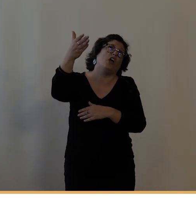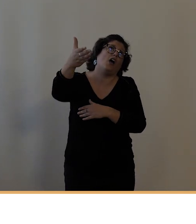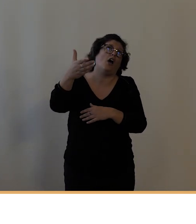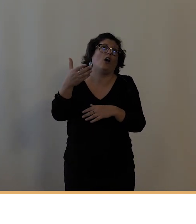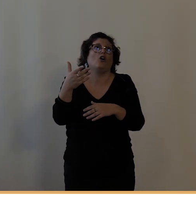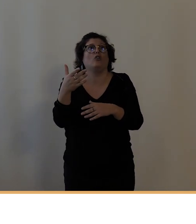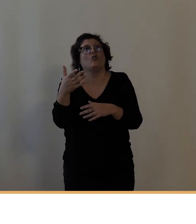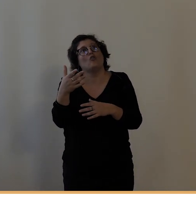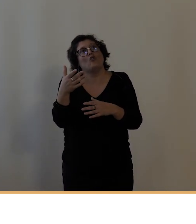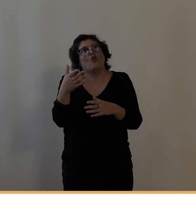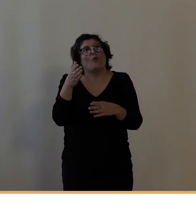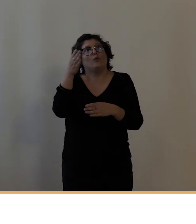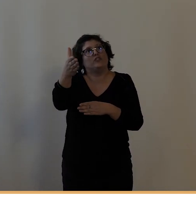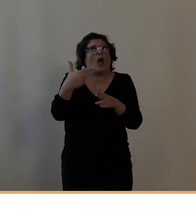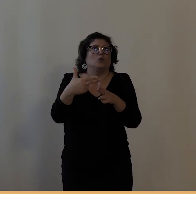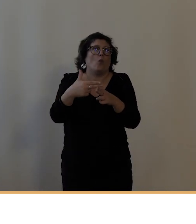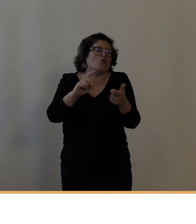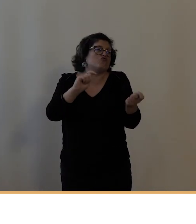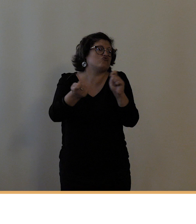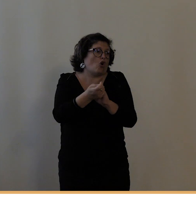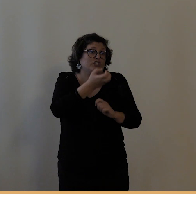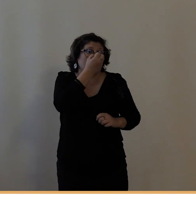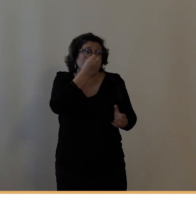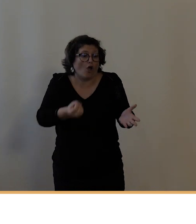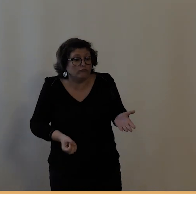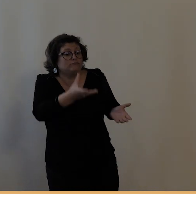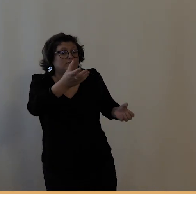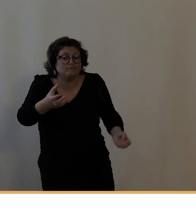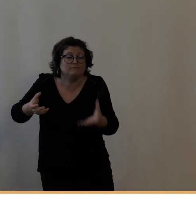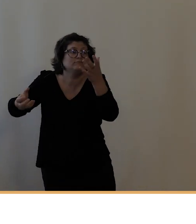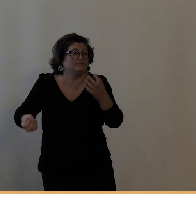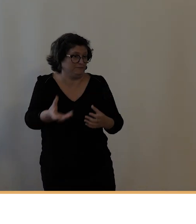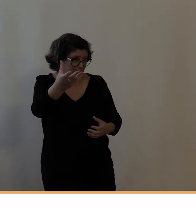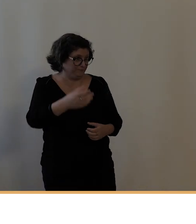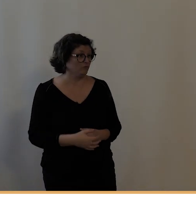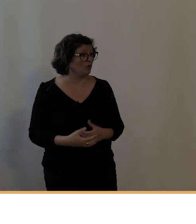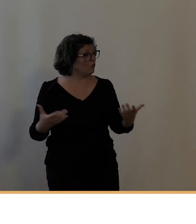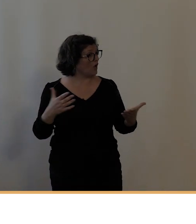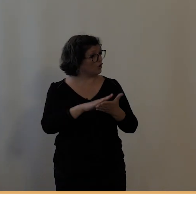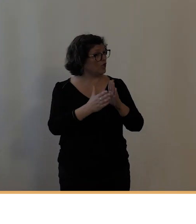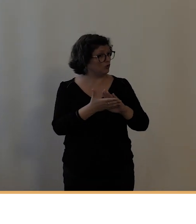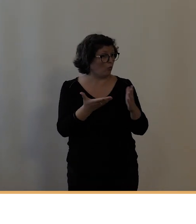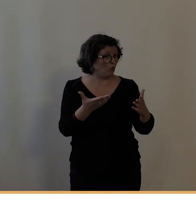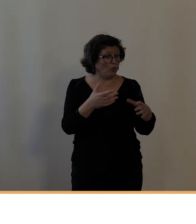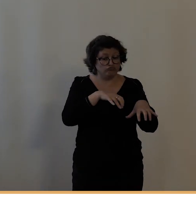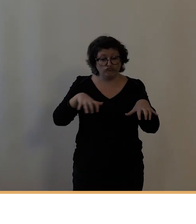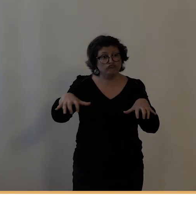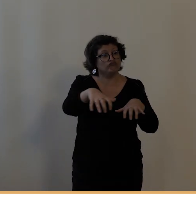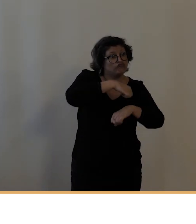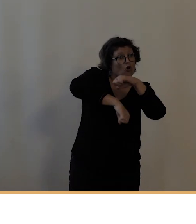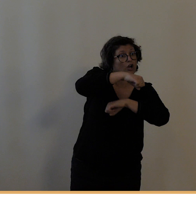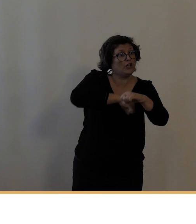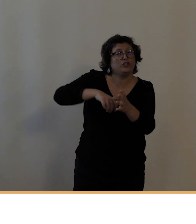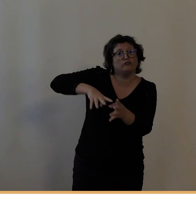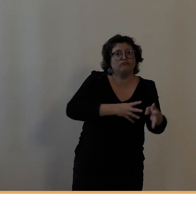prendront le nom de Corso-Fleuris. Alors, ces Corso-Fleuris sont organisées par des associations de quartier avec l'appui de